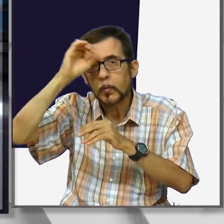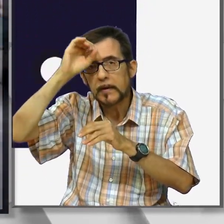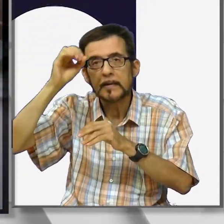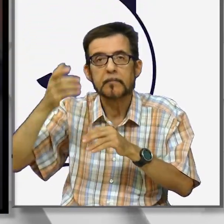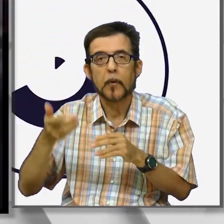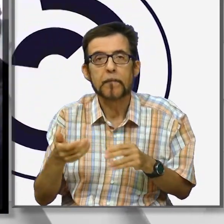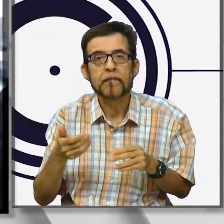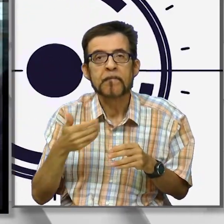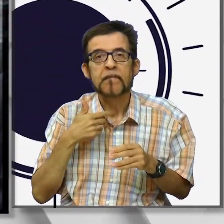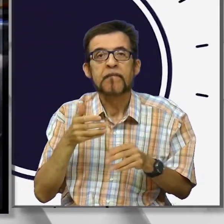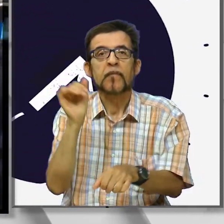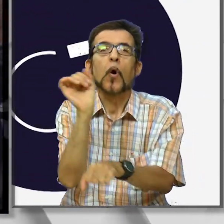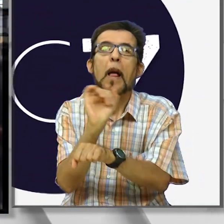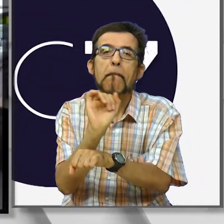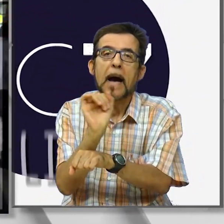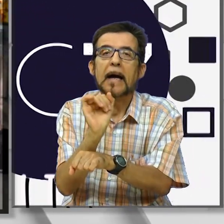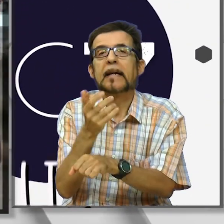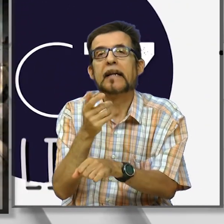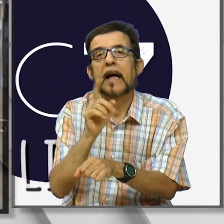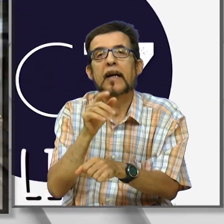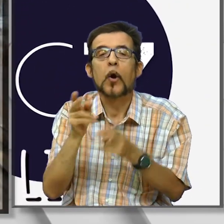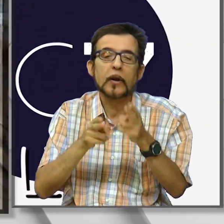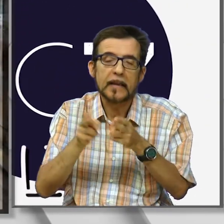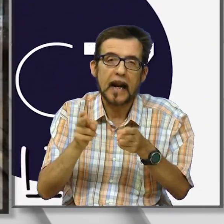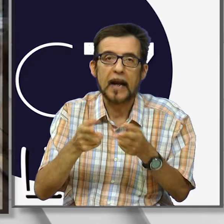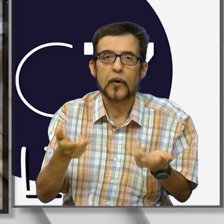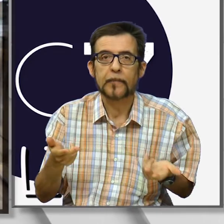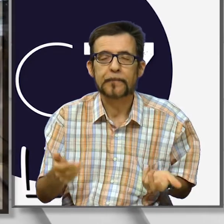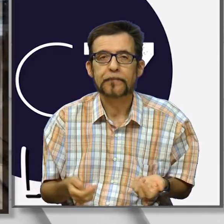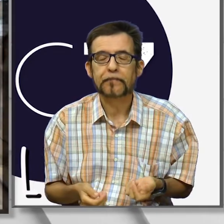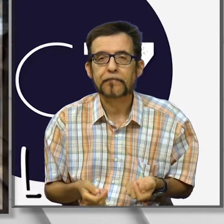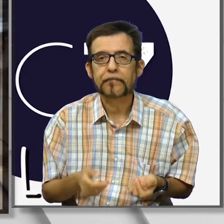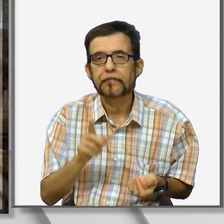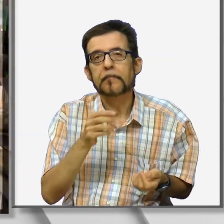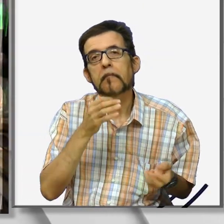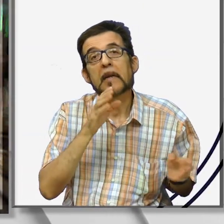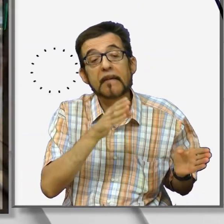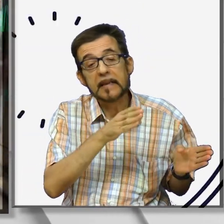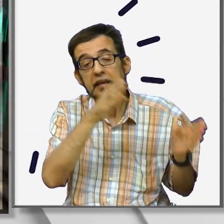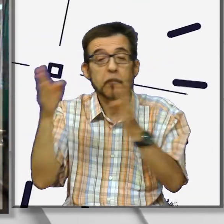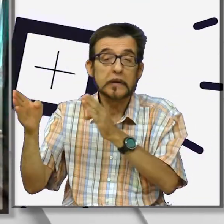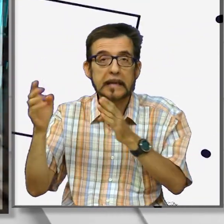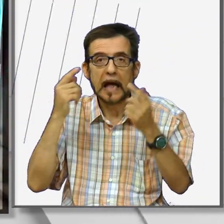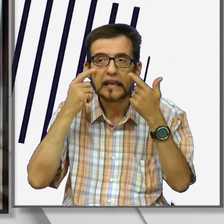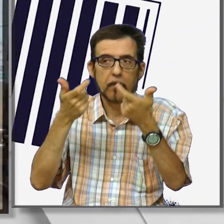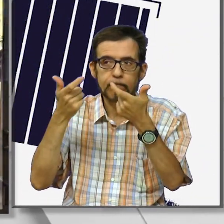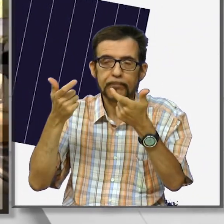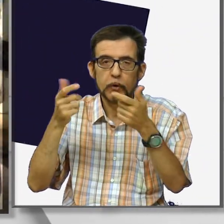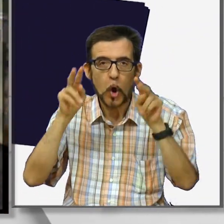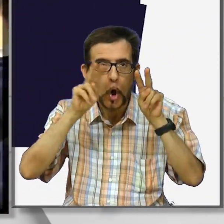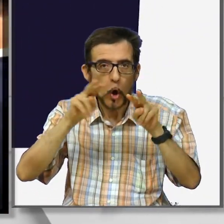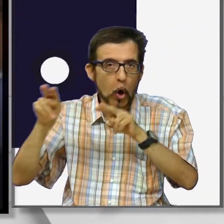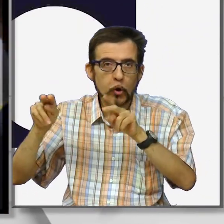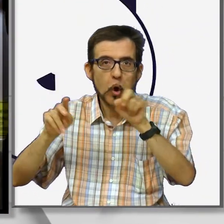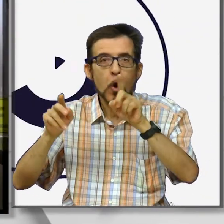con l'automobile piuttosto che non con il treno. Quindi deve essere spostato l'attenzione e il controllo non